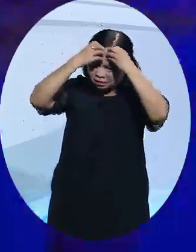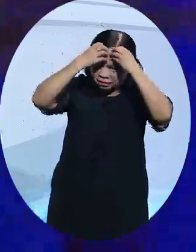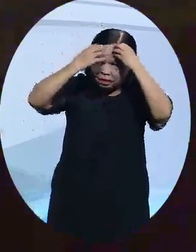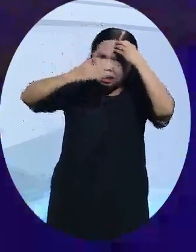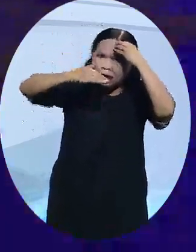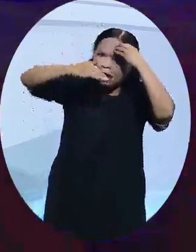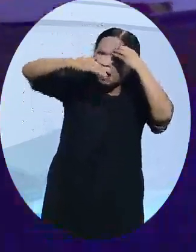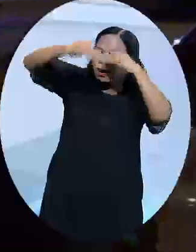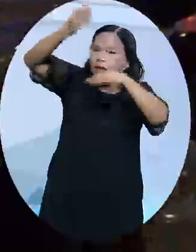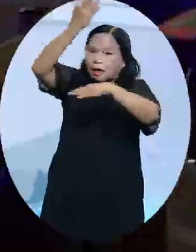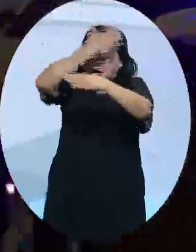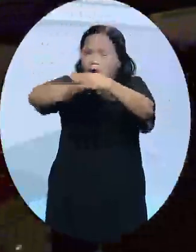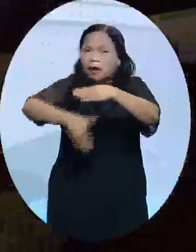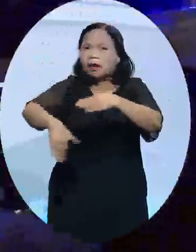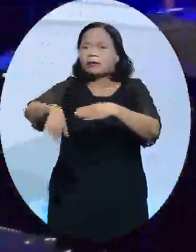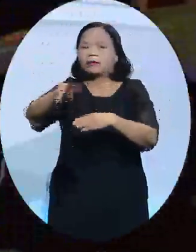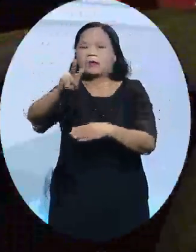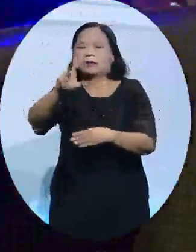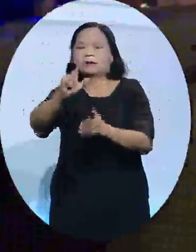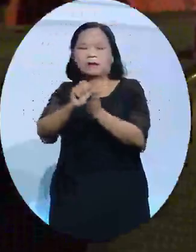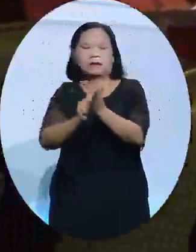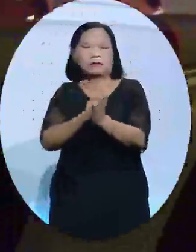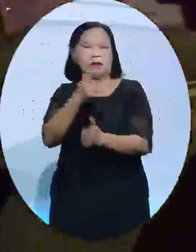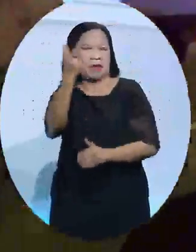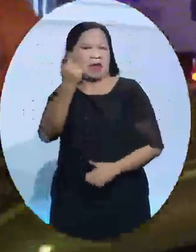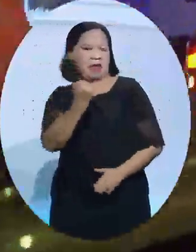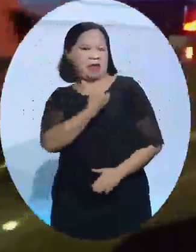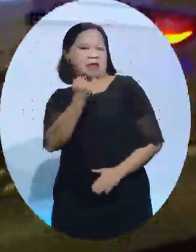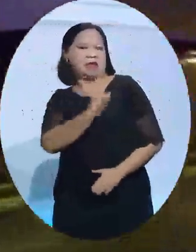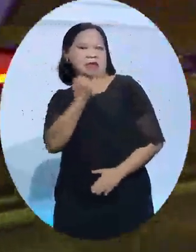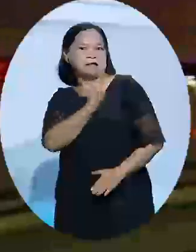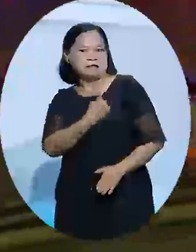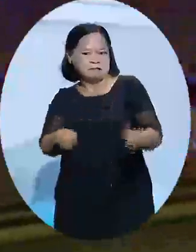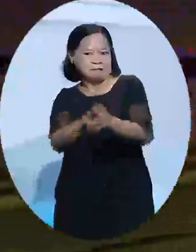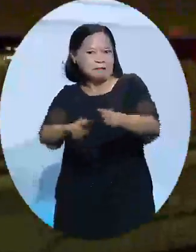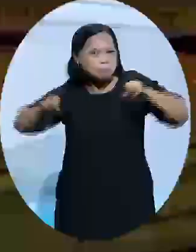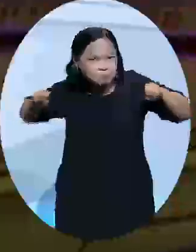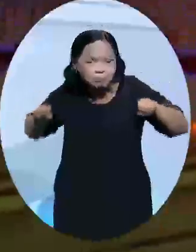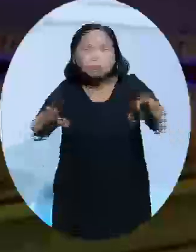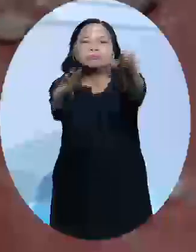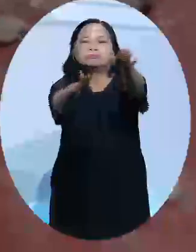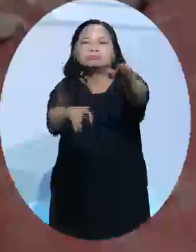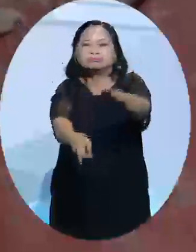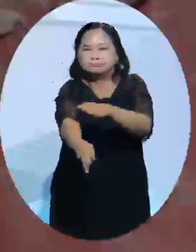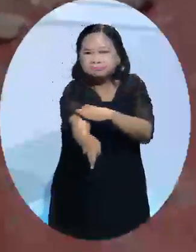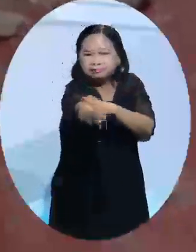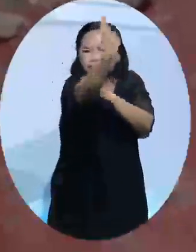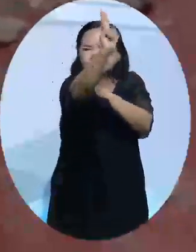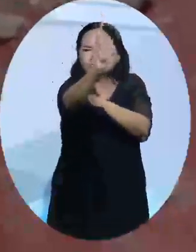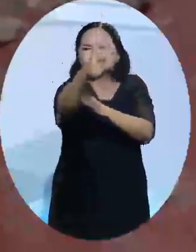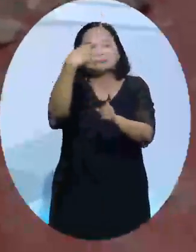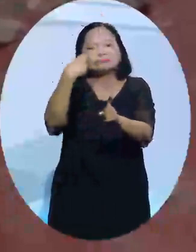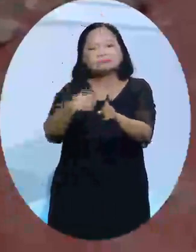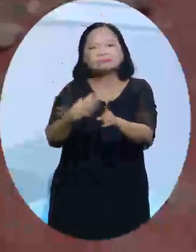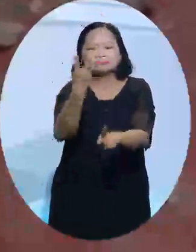vào hôm qua 27 tháng 3, sau khi hai nghi phạm người Ả Rập tấn công bằng súng, bắn chết hai cảnh sát và làm 12 người khác bị thương tại